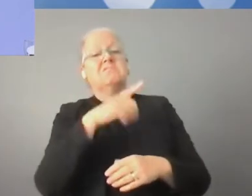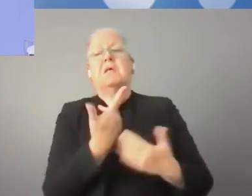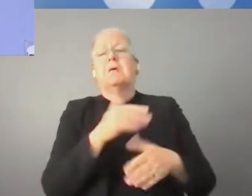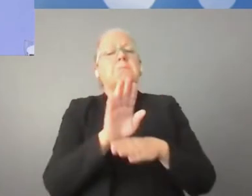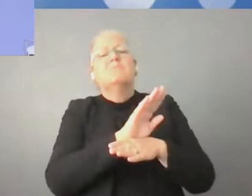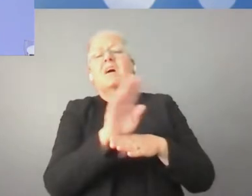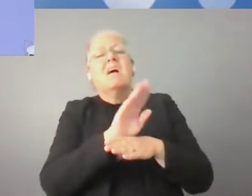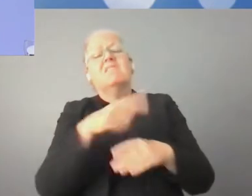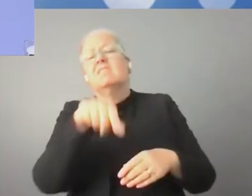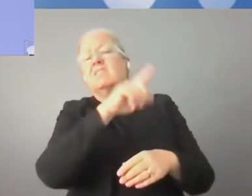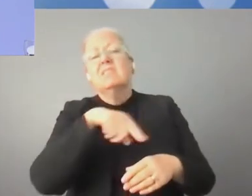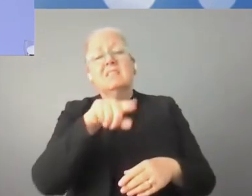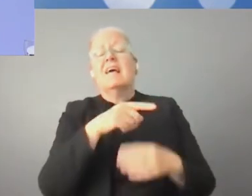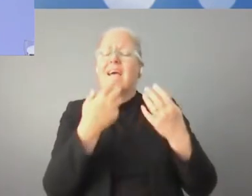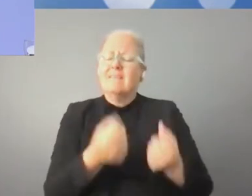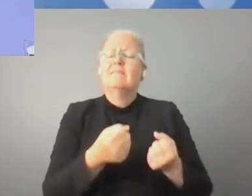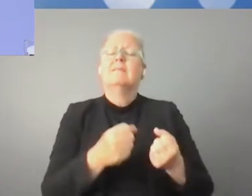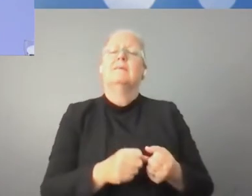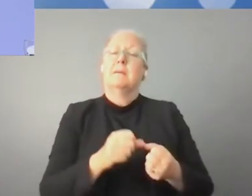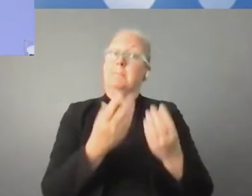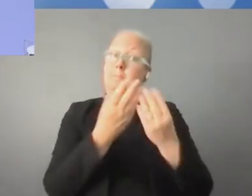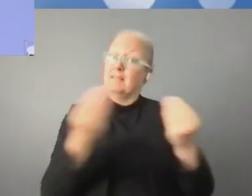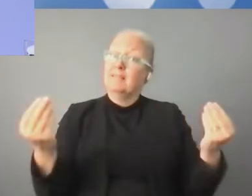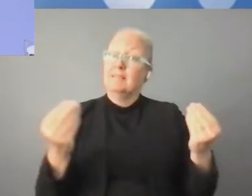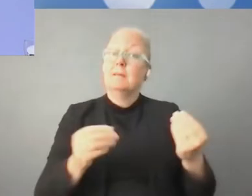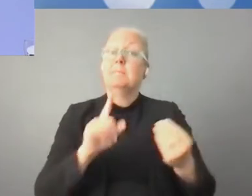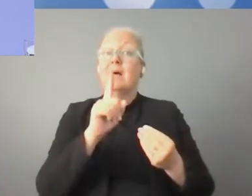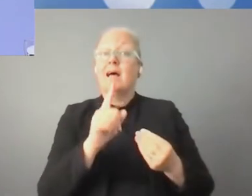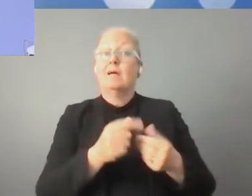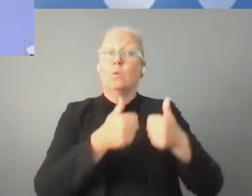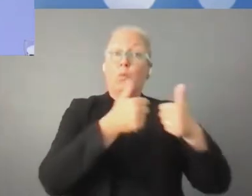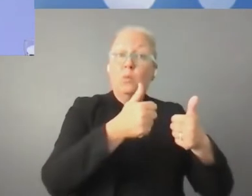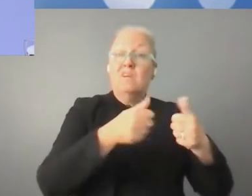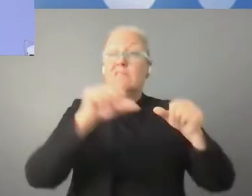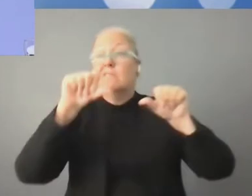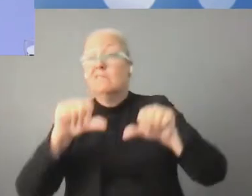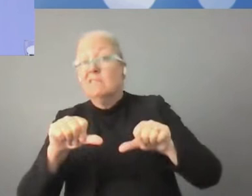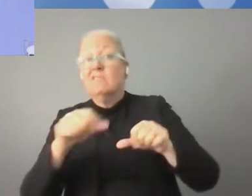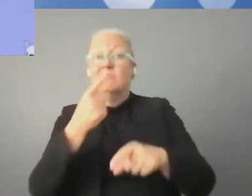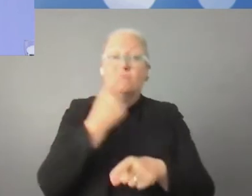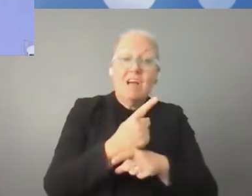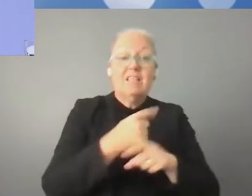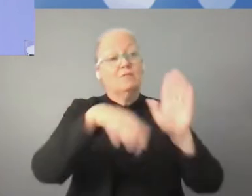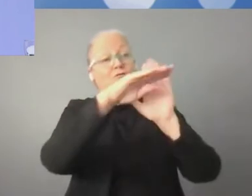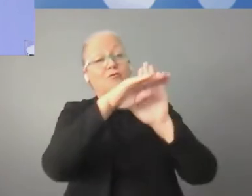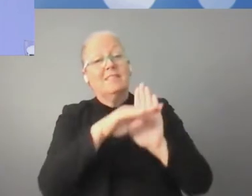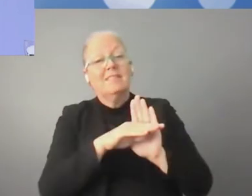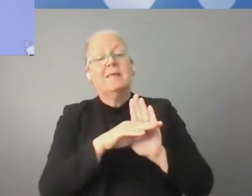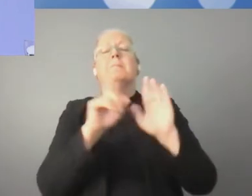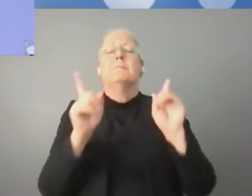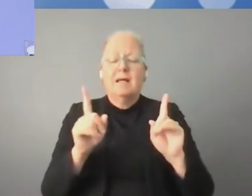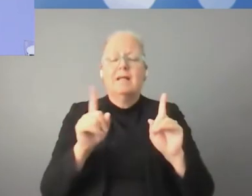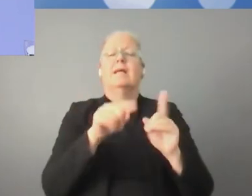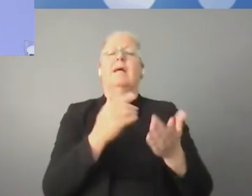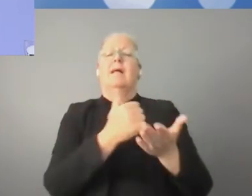dobrej praktyki prywatnych graczy, czy zostały narzucone z góry przez krajowe rządy. Powstaje pytanie, czy są